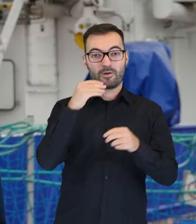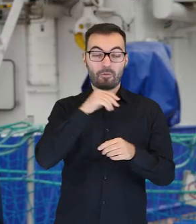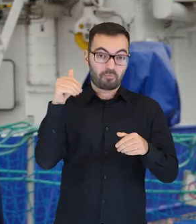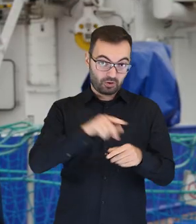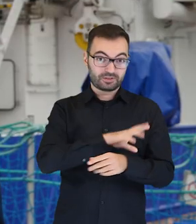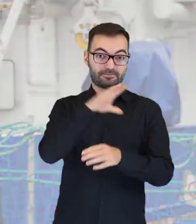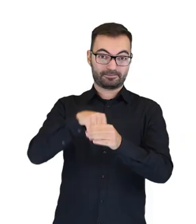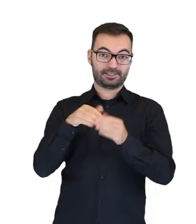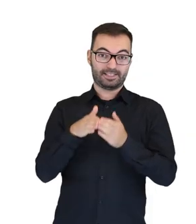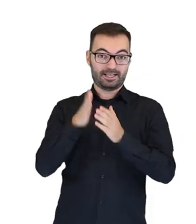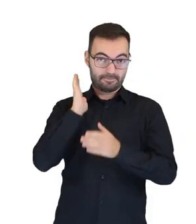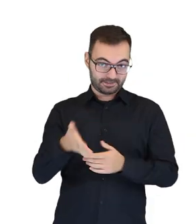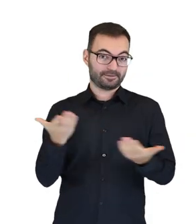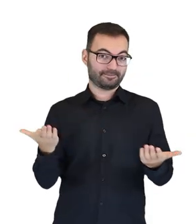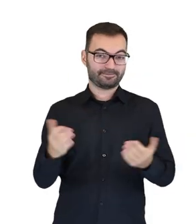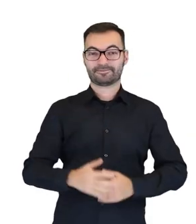będziecie pływać na jednym z nich.